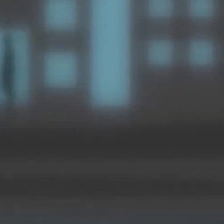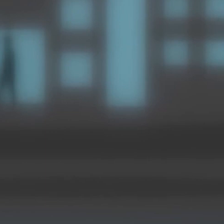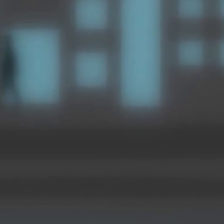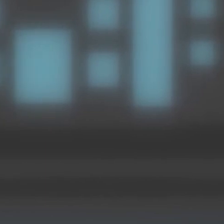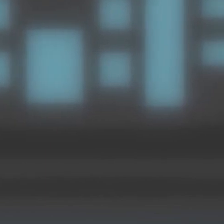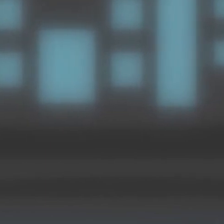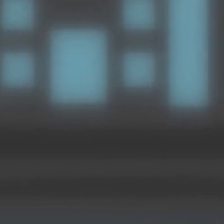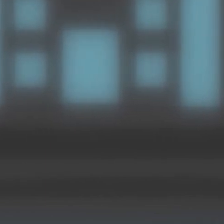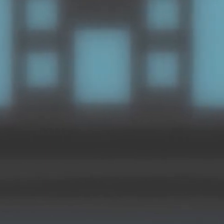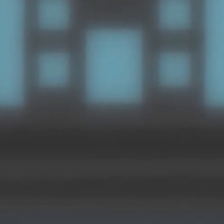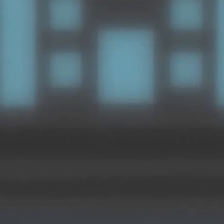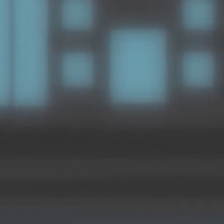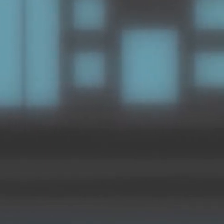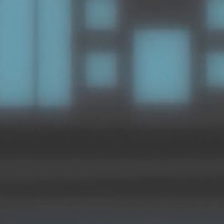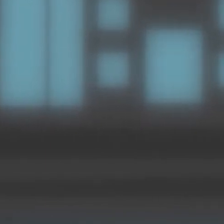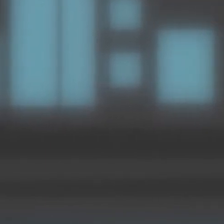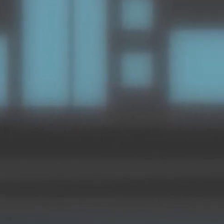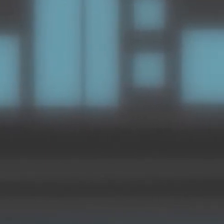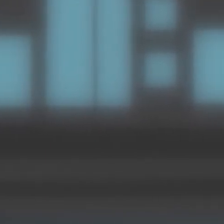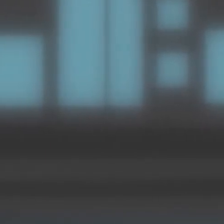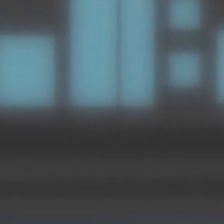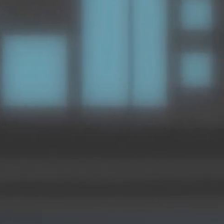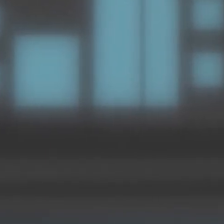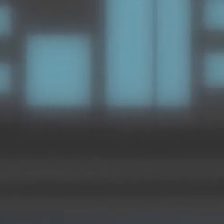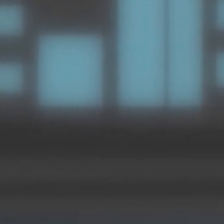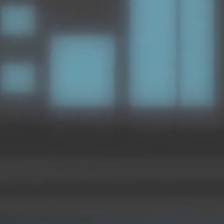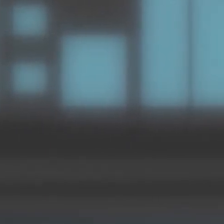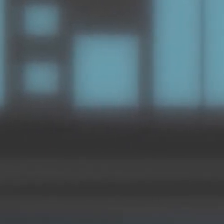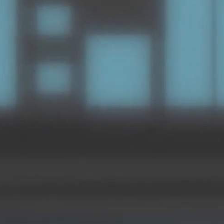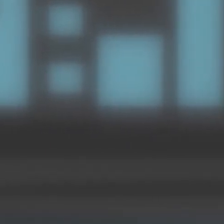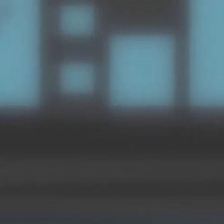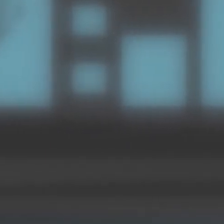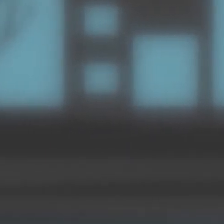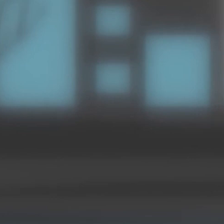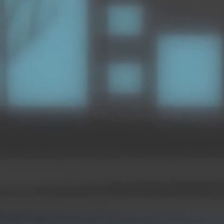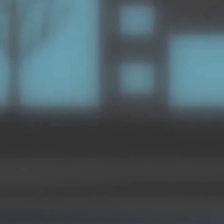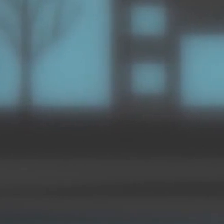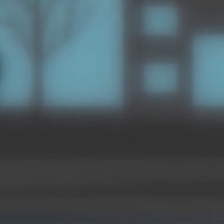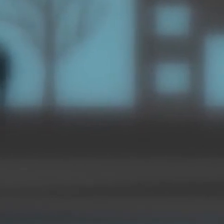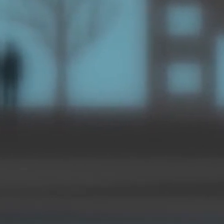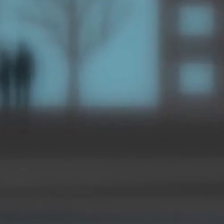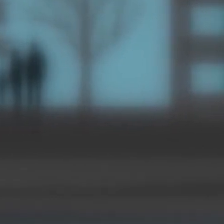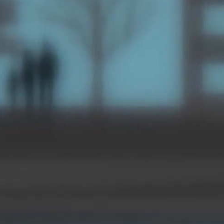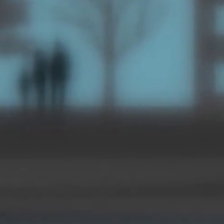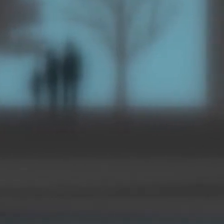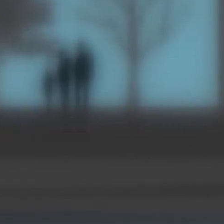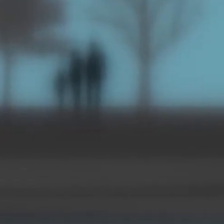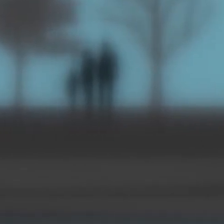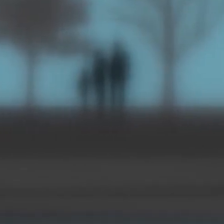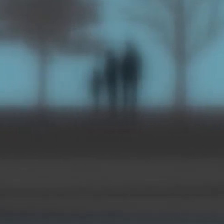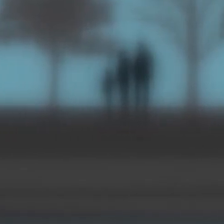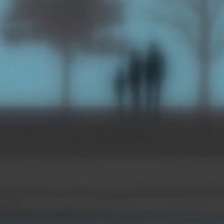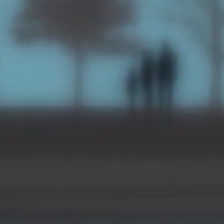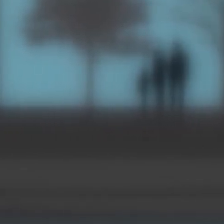I can reach any goal today, I can do what I want, I can be what I want to